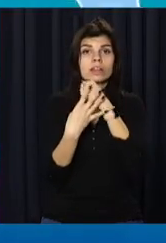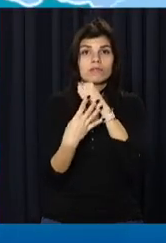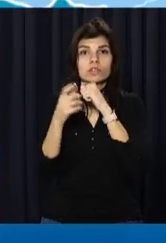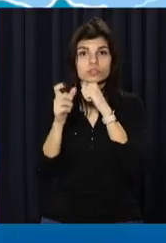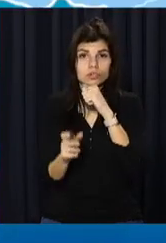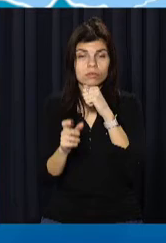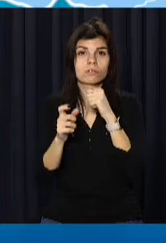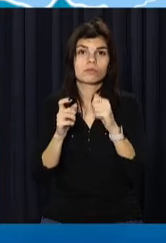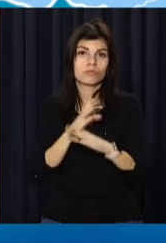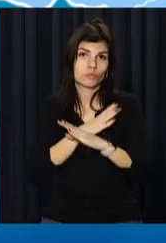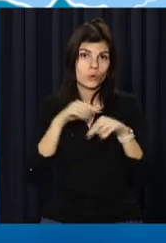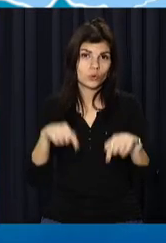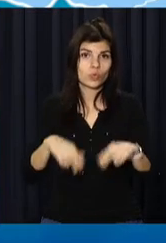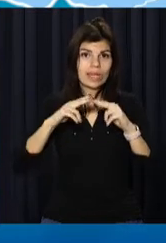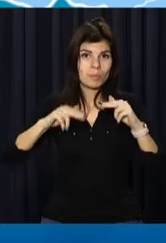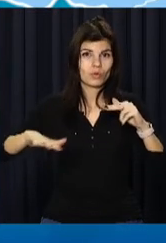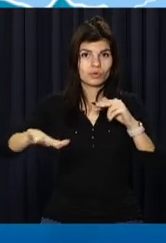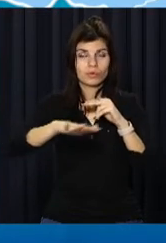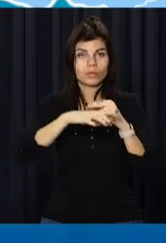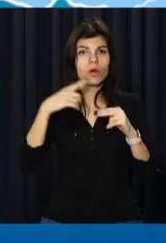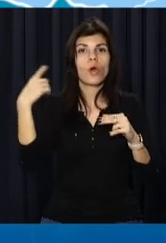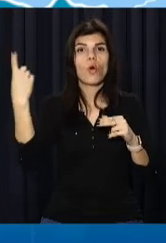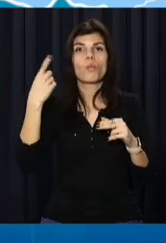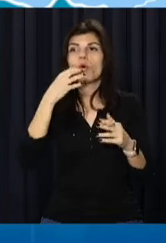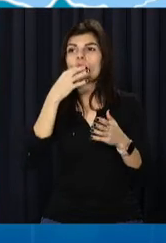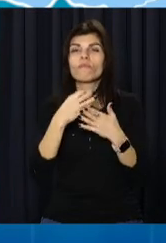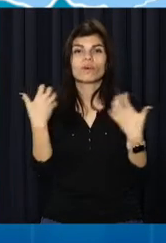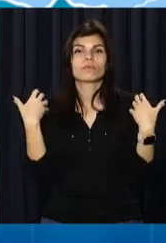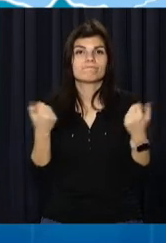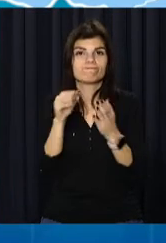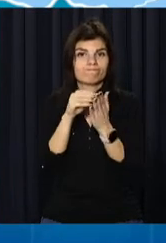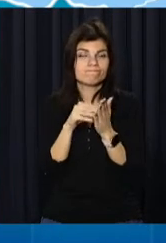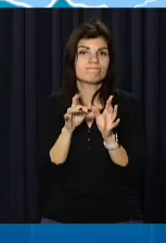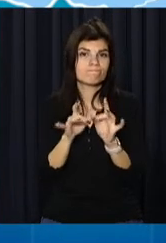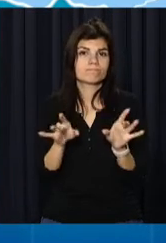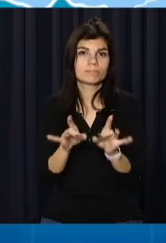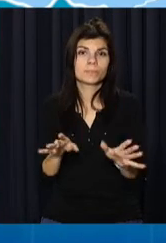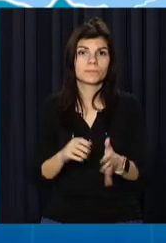випадків – летальні. Такі цифри наводять в обласному департаменті охорони здоров'я.